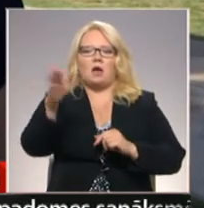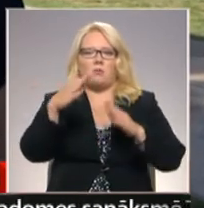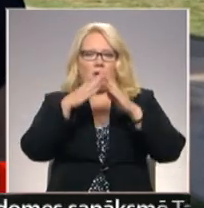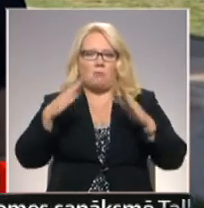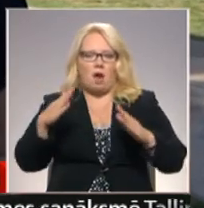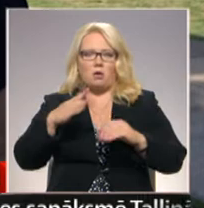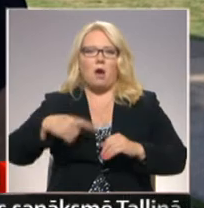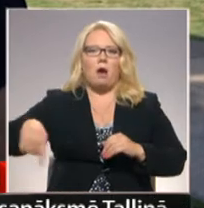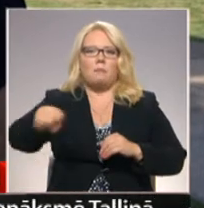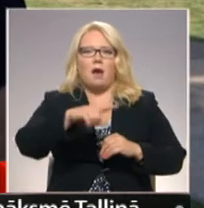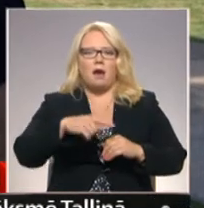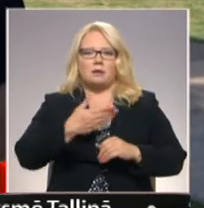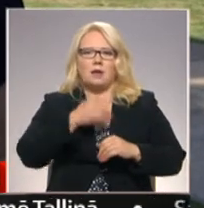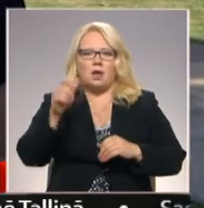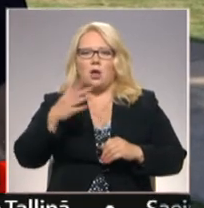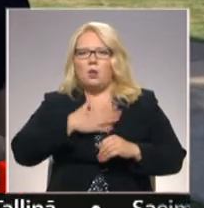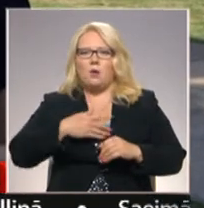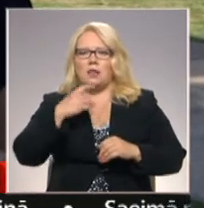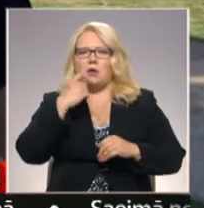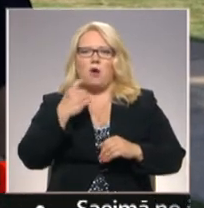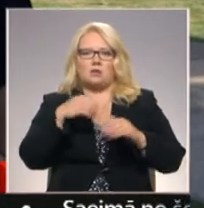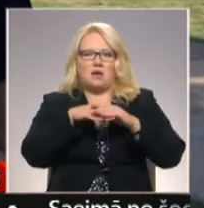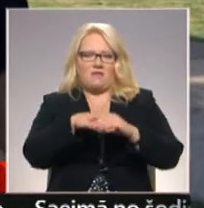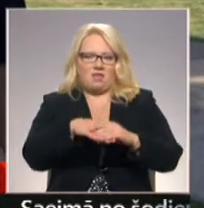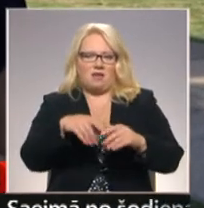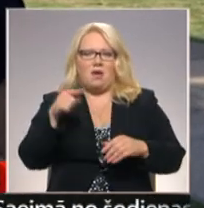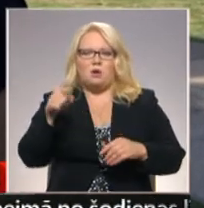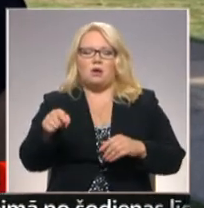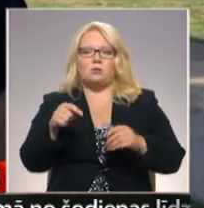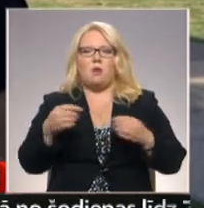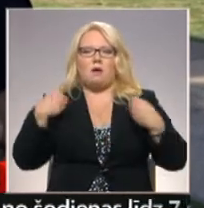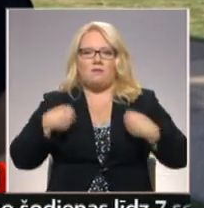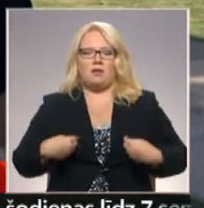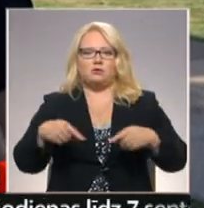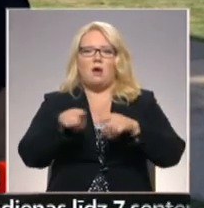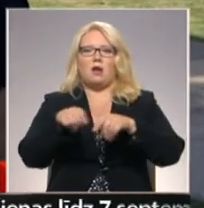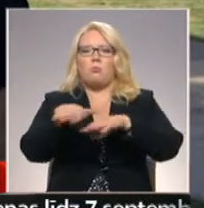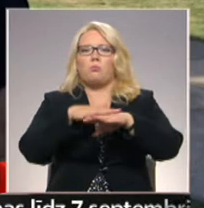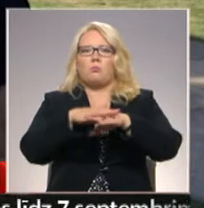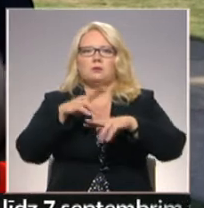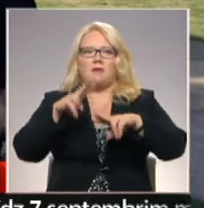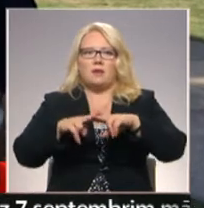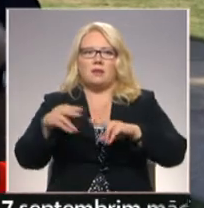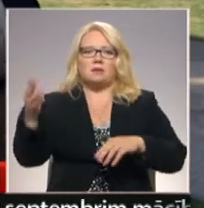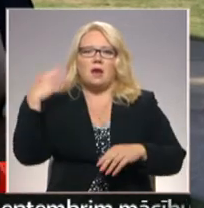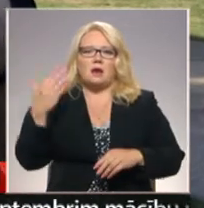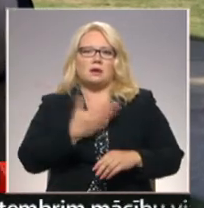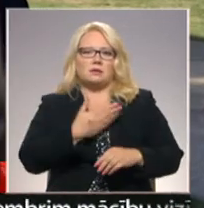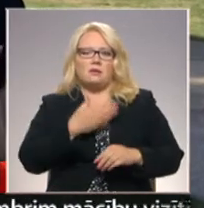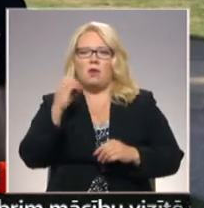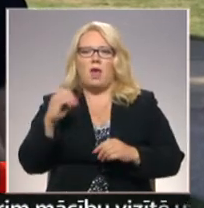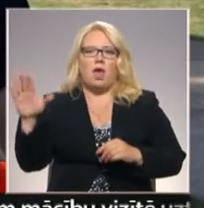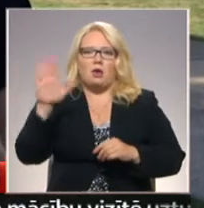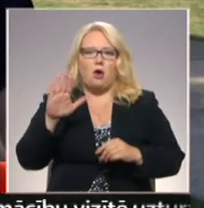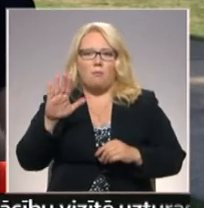jo visi apkārtējie ir ļoti konservatīvi. Tagad es to nēsāšu arī publiskās vietās. Agrāk esmu dzīvojusi Eiropā